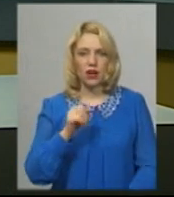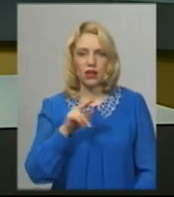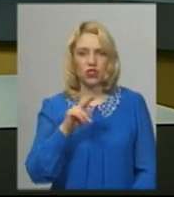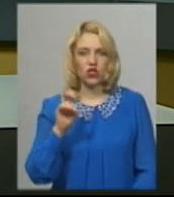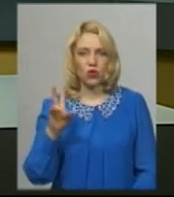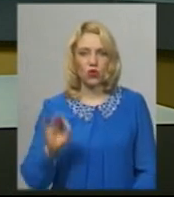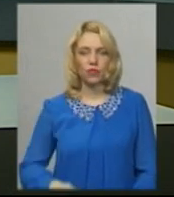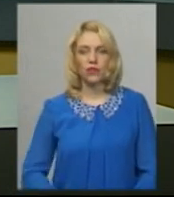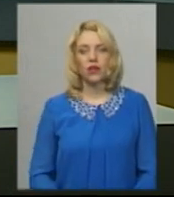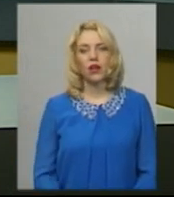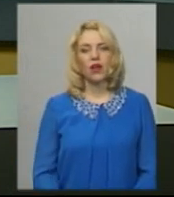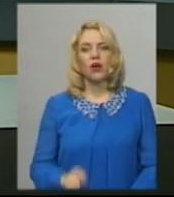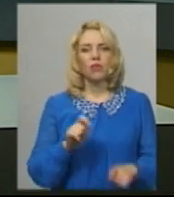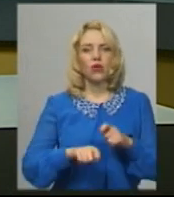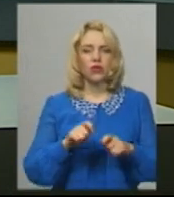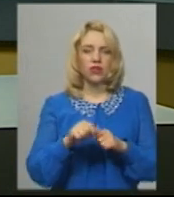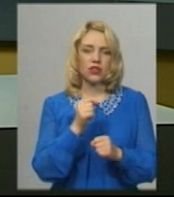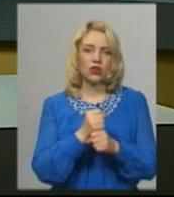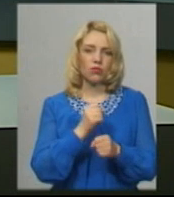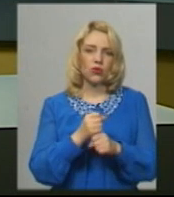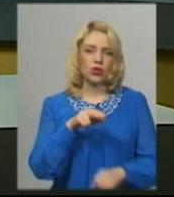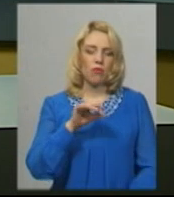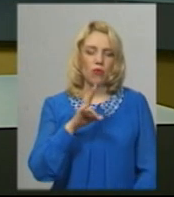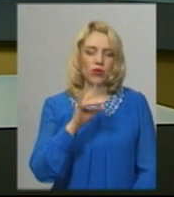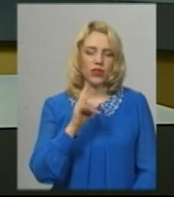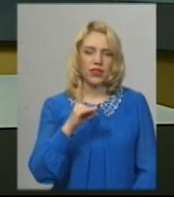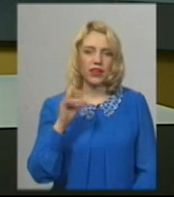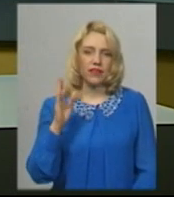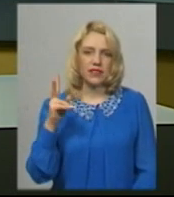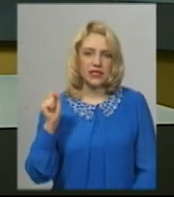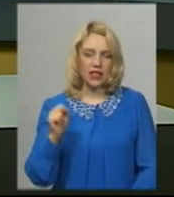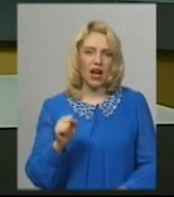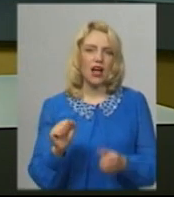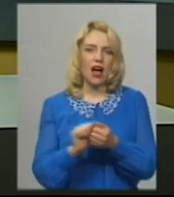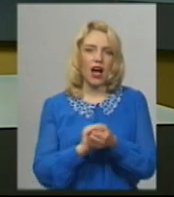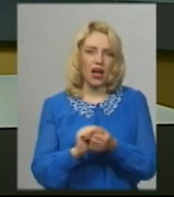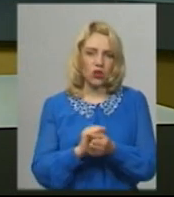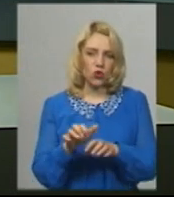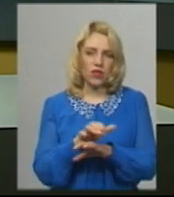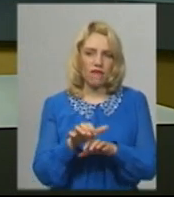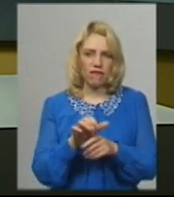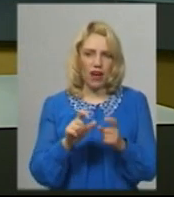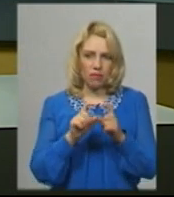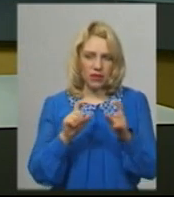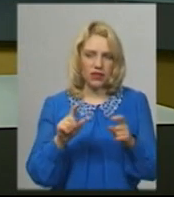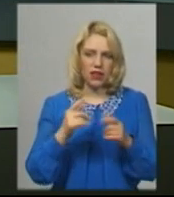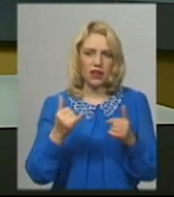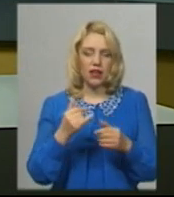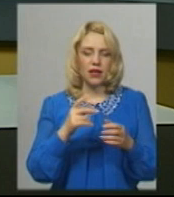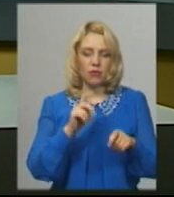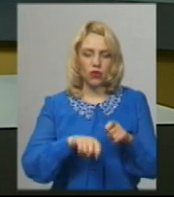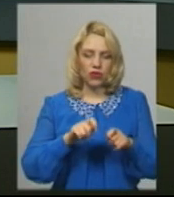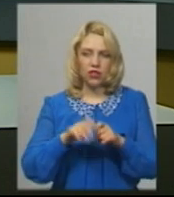Перевірити роботу понінгівської картонно-паперової фабрики, а також дослідити воду у річках Хомора та Случ вимагали сьогодні